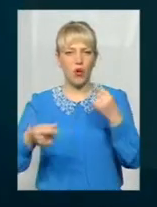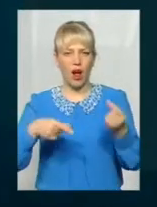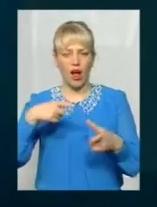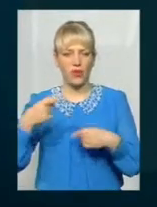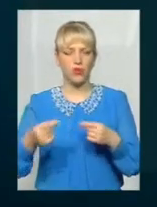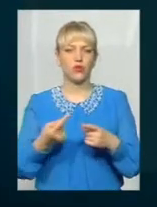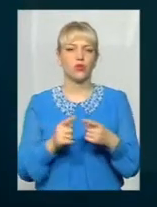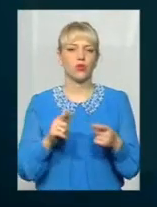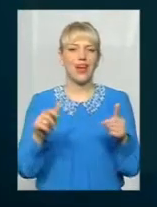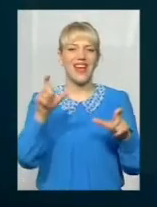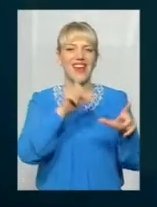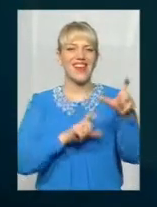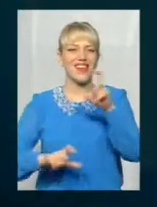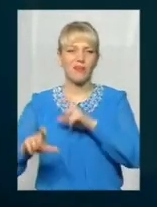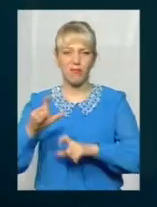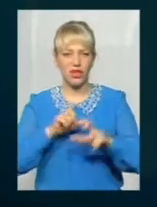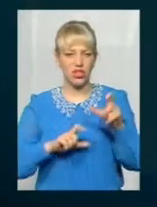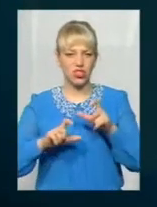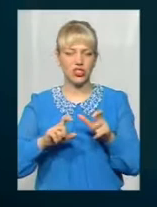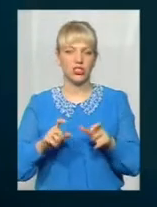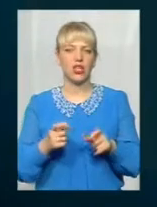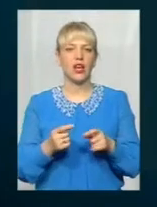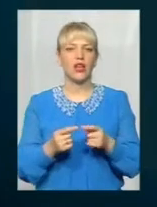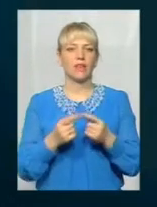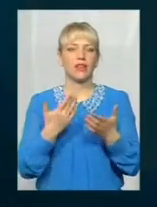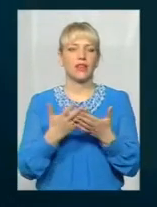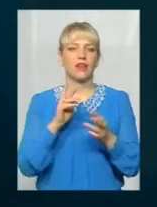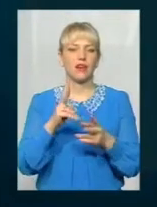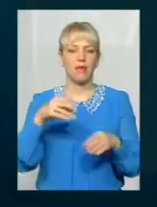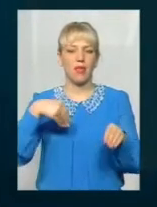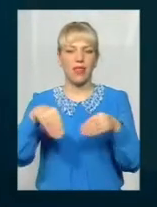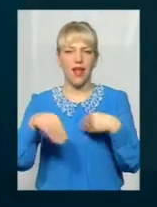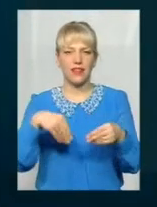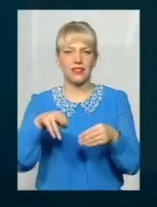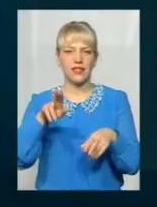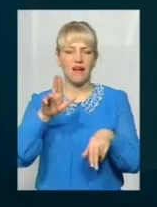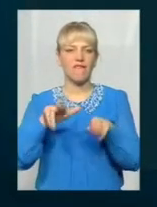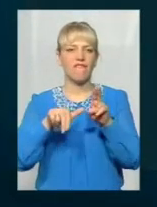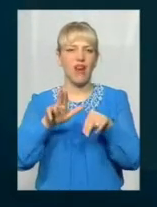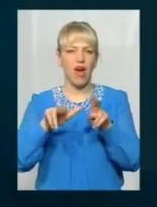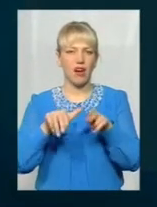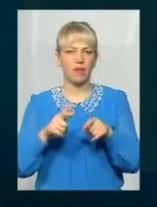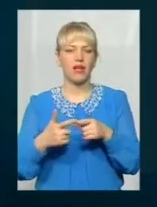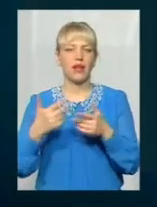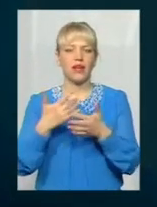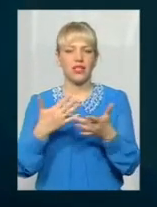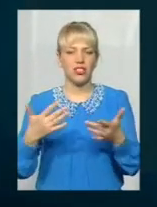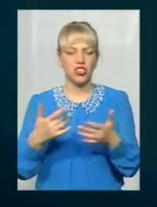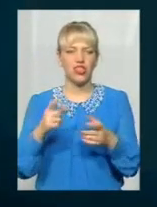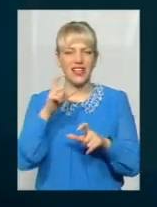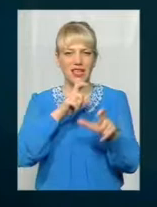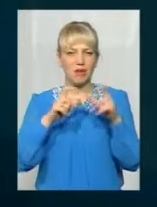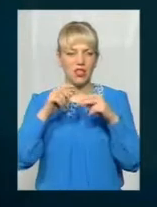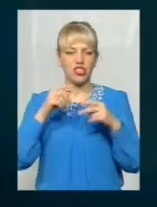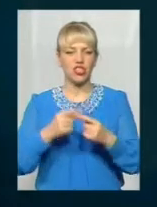або неорганічні сполуки, пластик, фарби, інші хімічні речовини. Під час цього